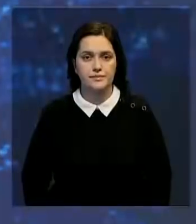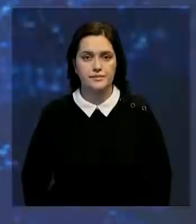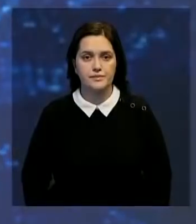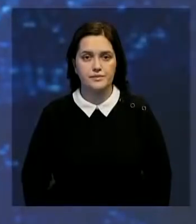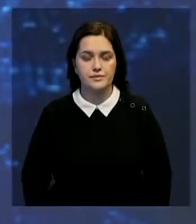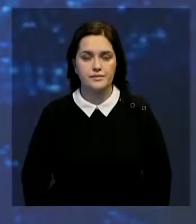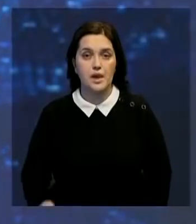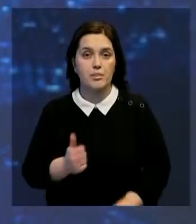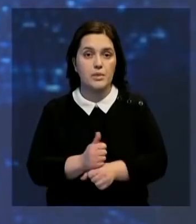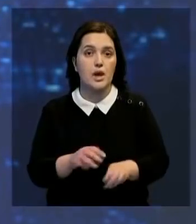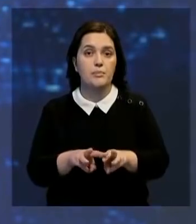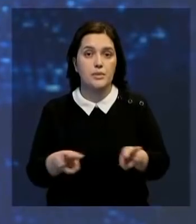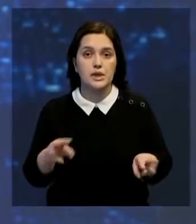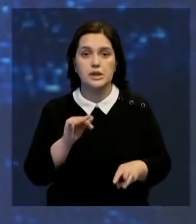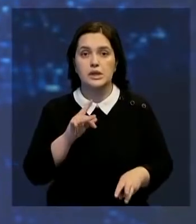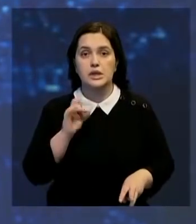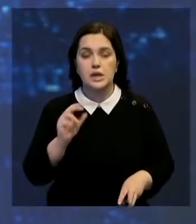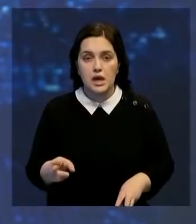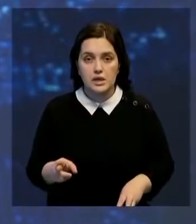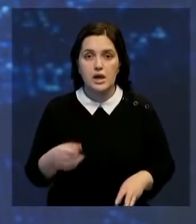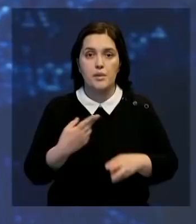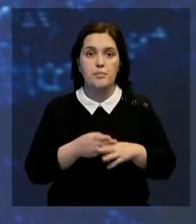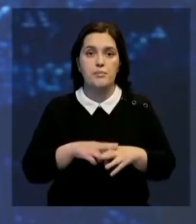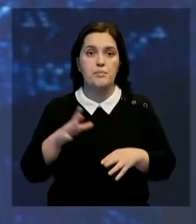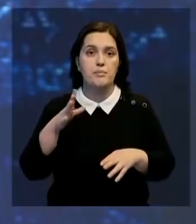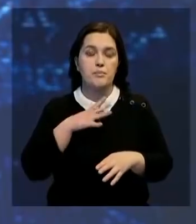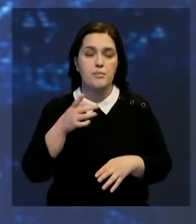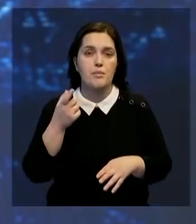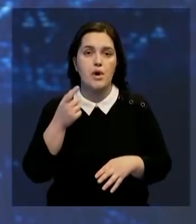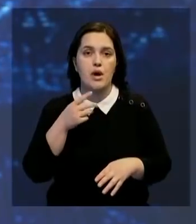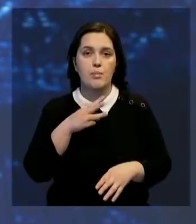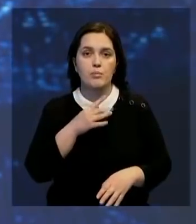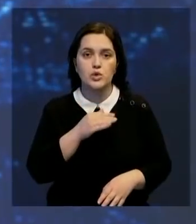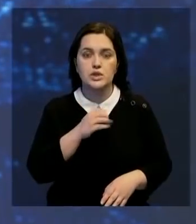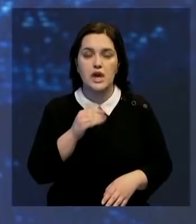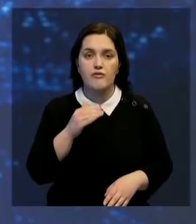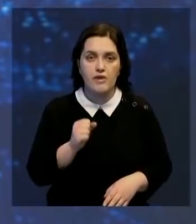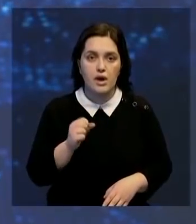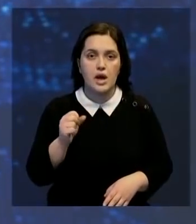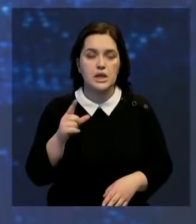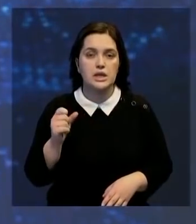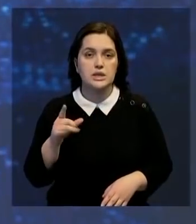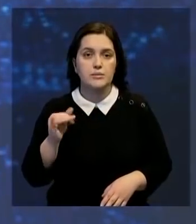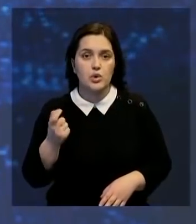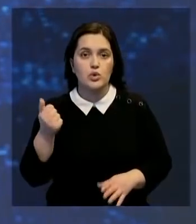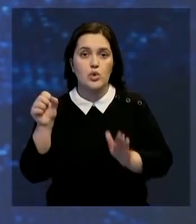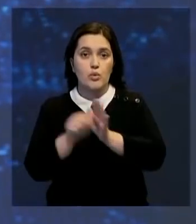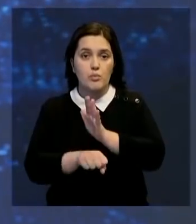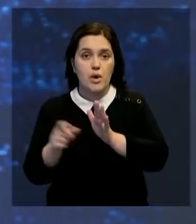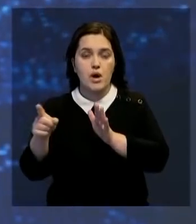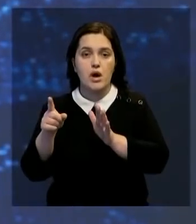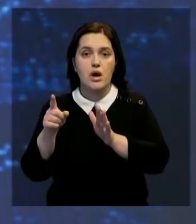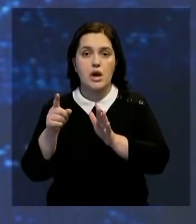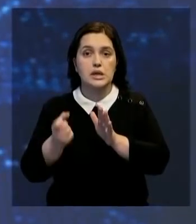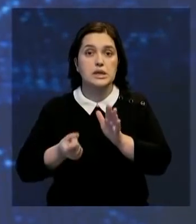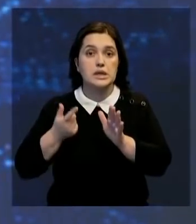На премьер-министра Ирака Мустафу Аль-Казми совершили покушение. Резиденцию политика атаковали